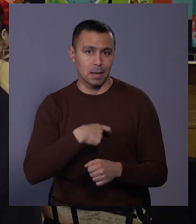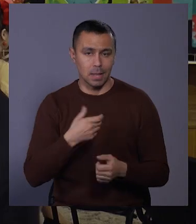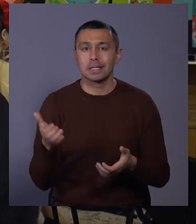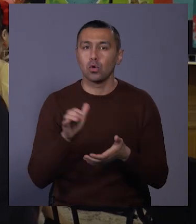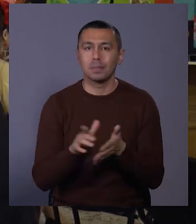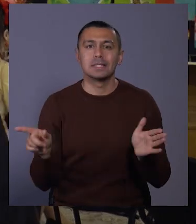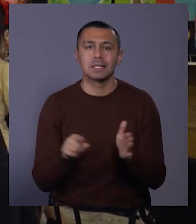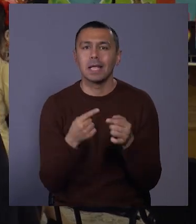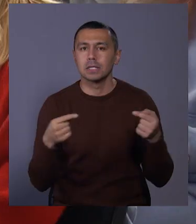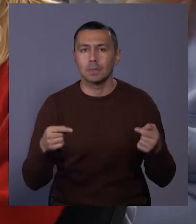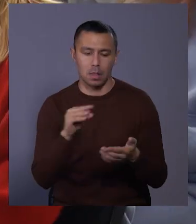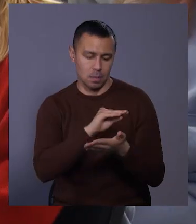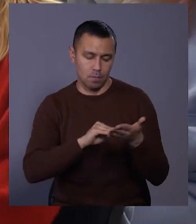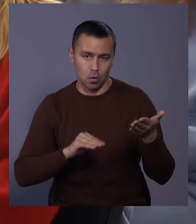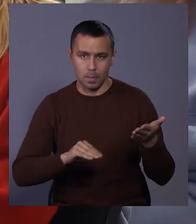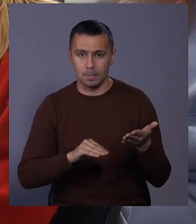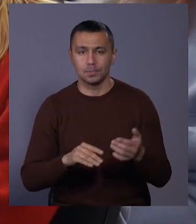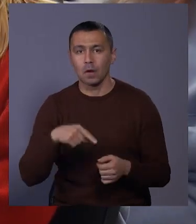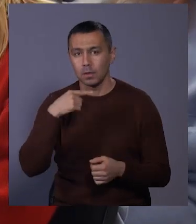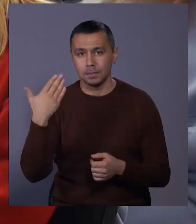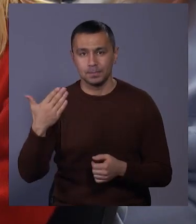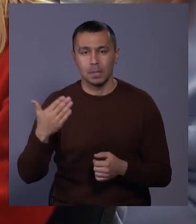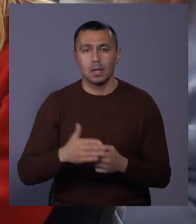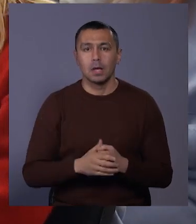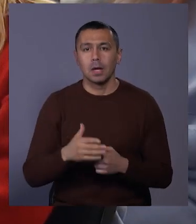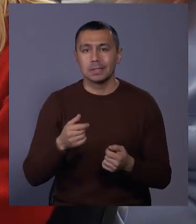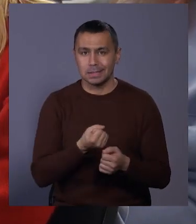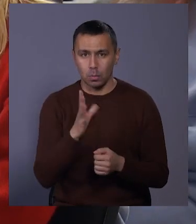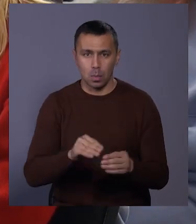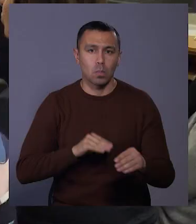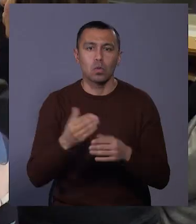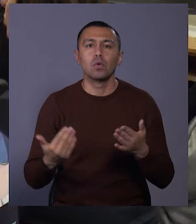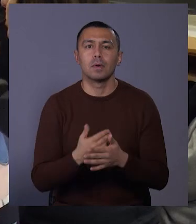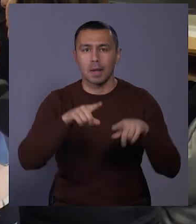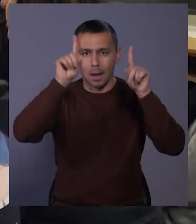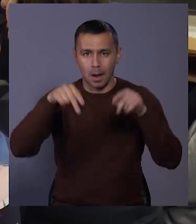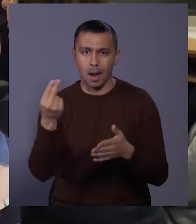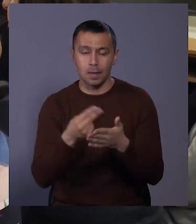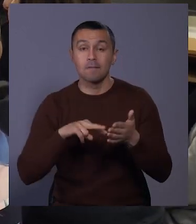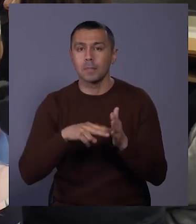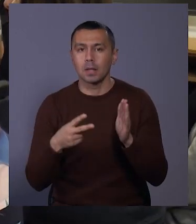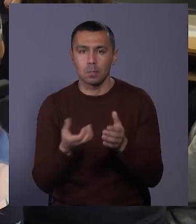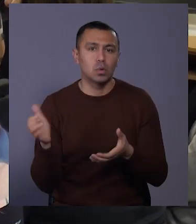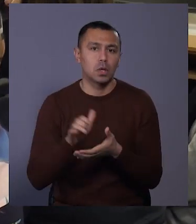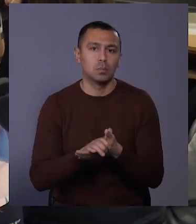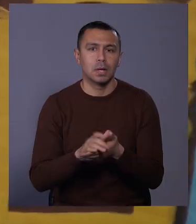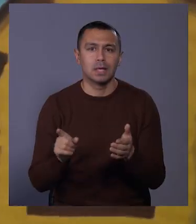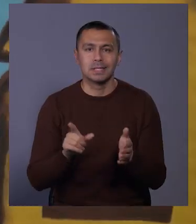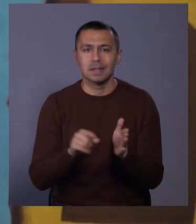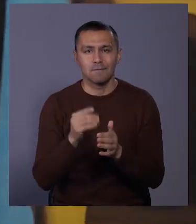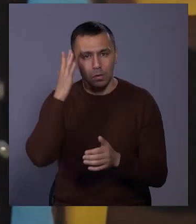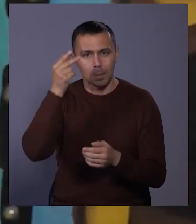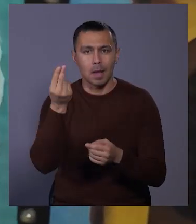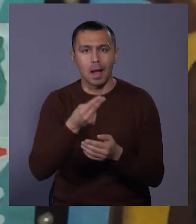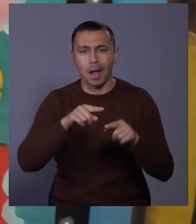знайомитися з іншими творами. За словами автора, серія буде поповнюватись новими роботами. У планах – познайомити із філософськими